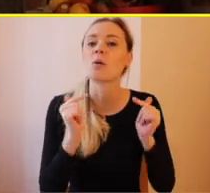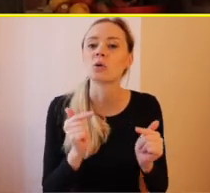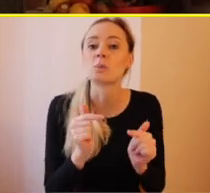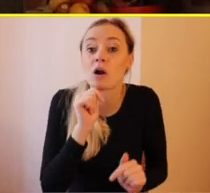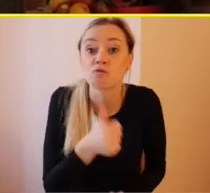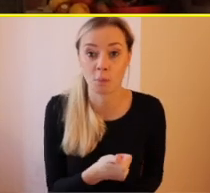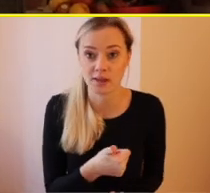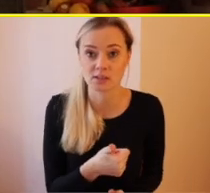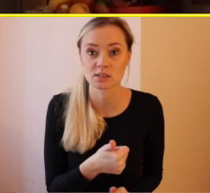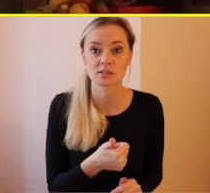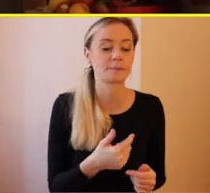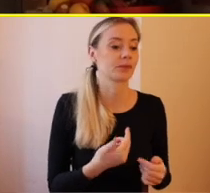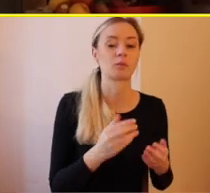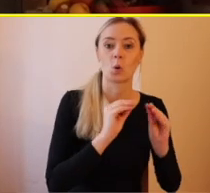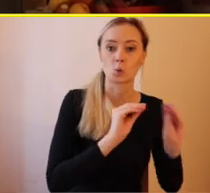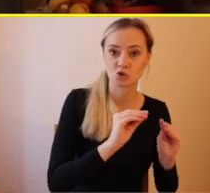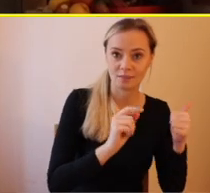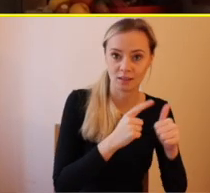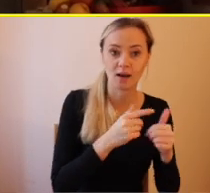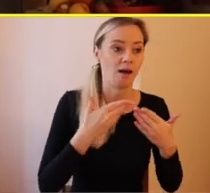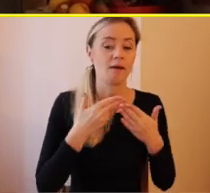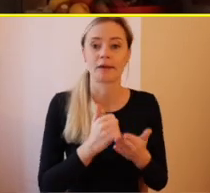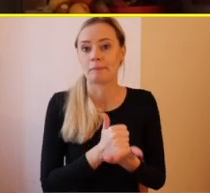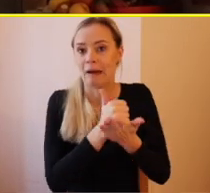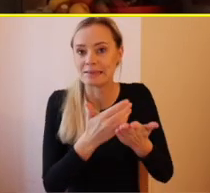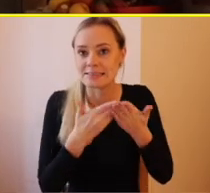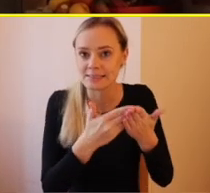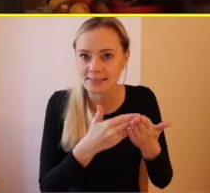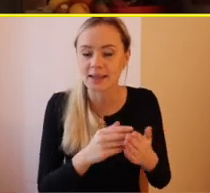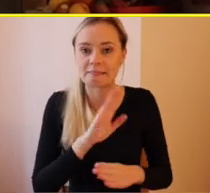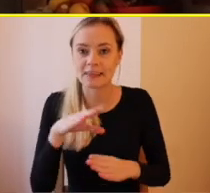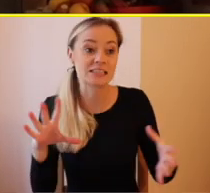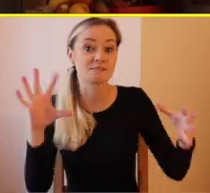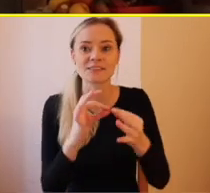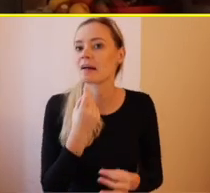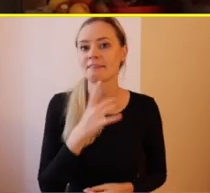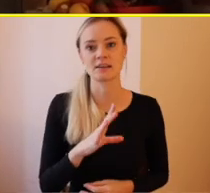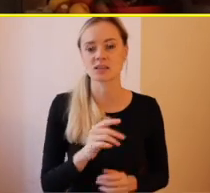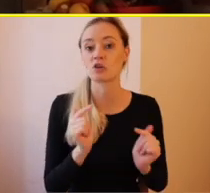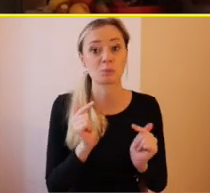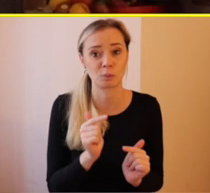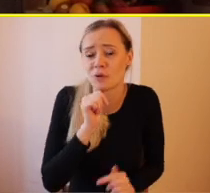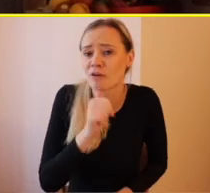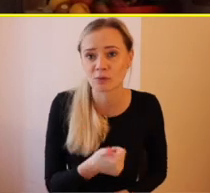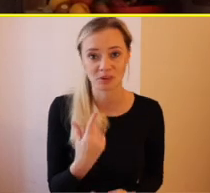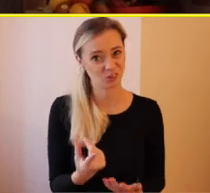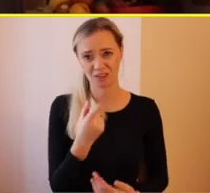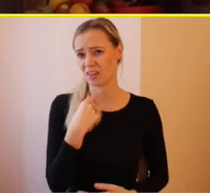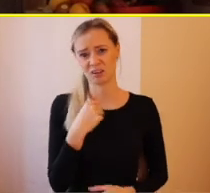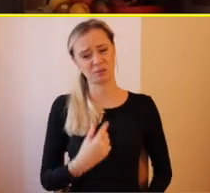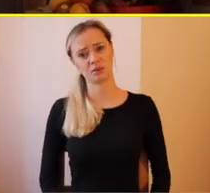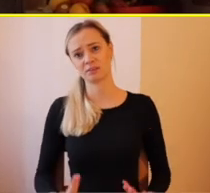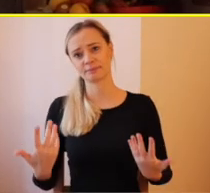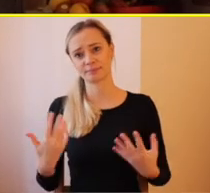učiteľkou a asistentkou a tým dieťaťom a to je to, čo sa mi nepáči. Takisto to sa